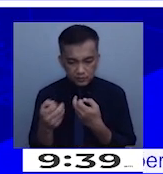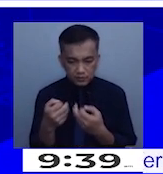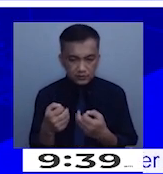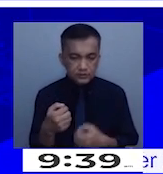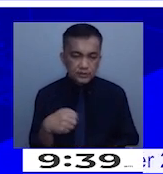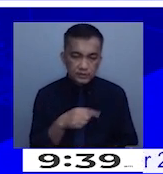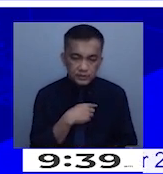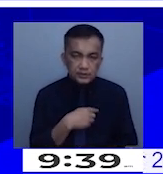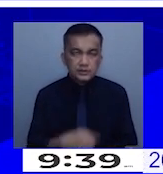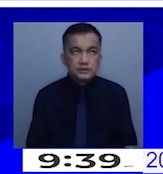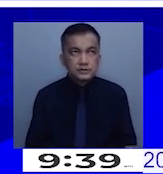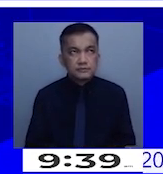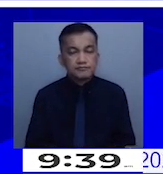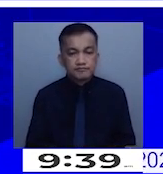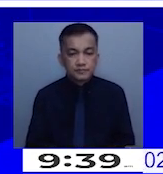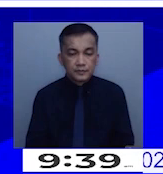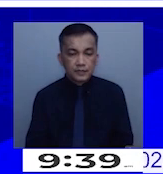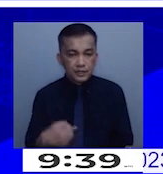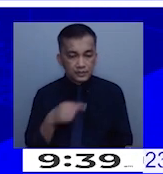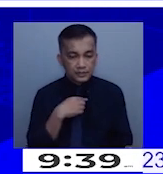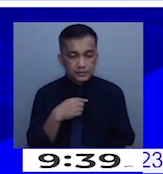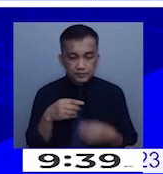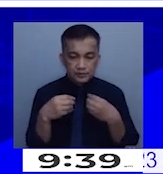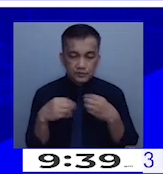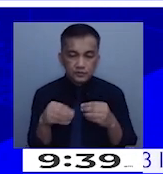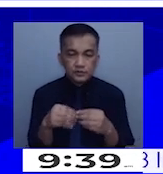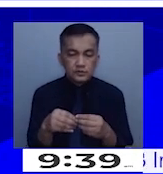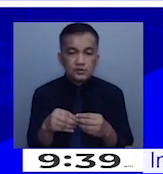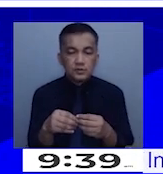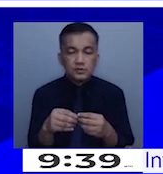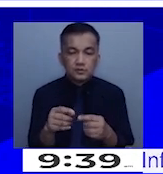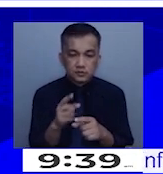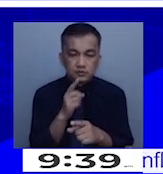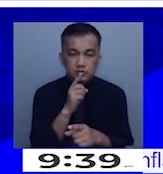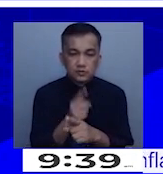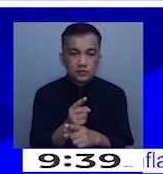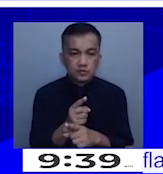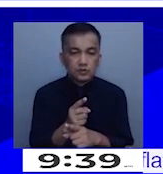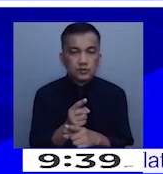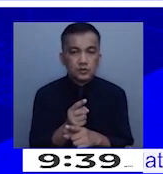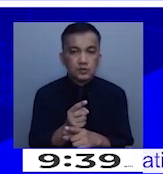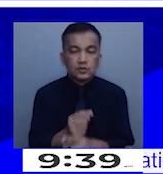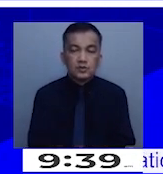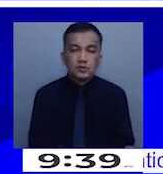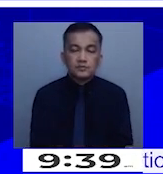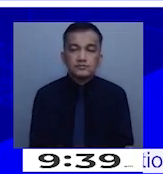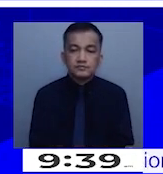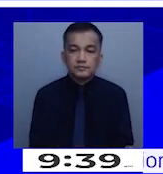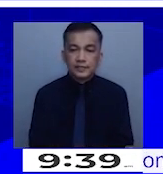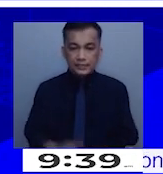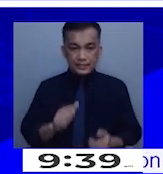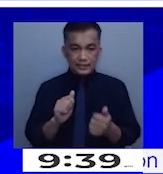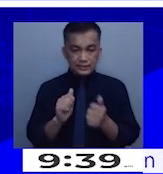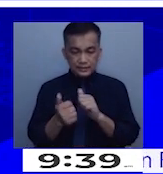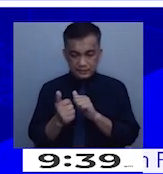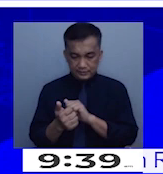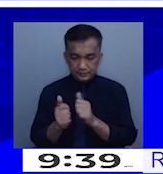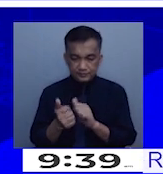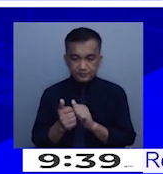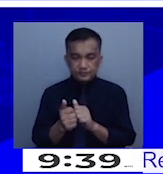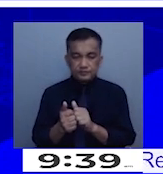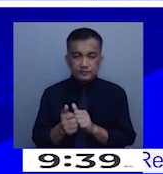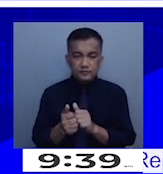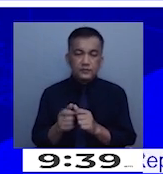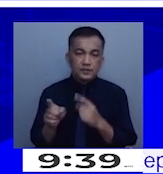mga ating outlets ay talagang nag-a-adjust sila dahil nga may masyad sila.